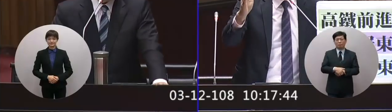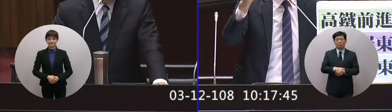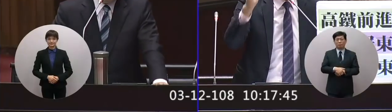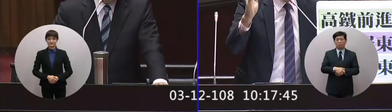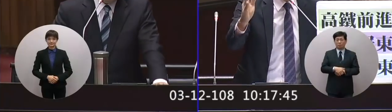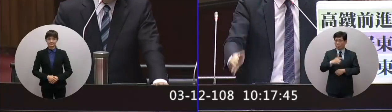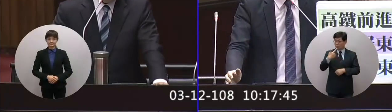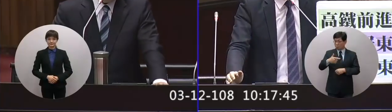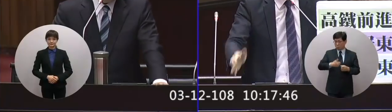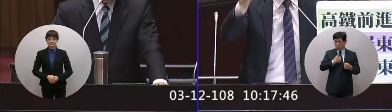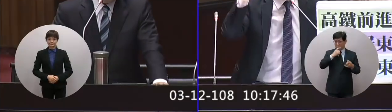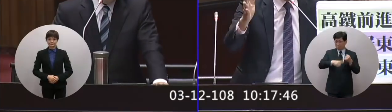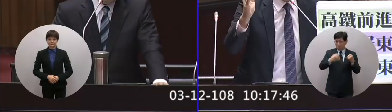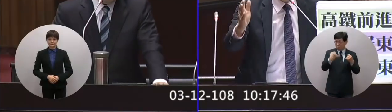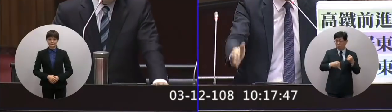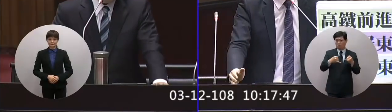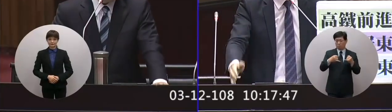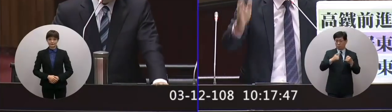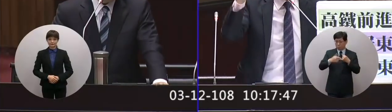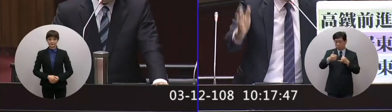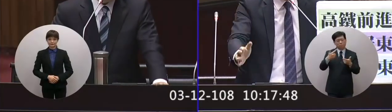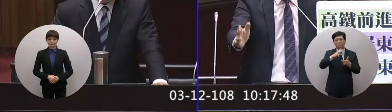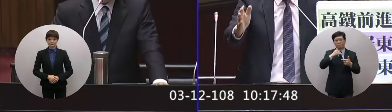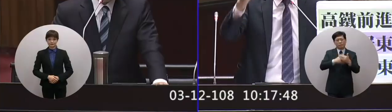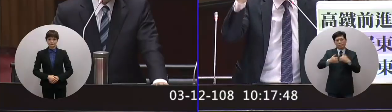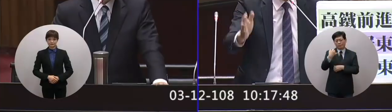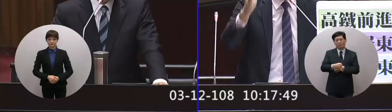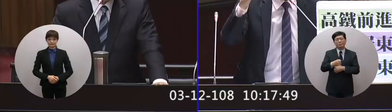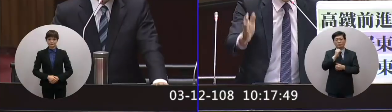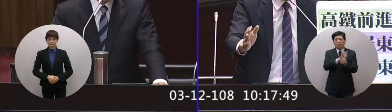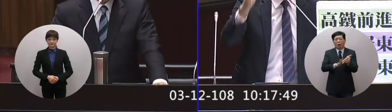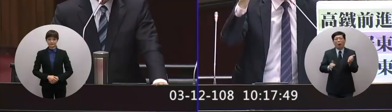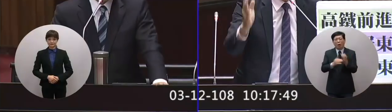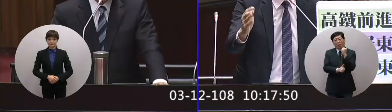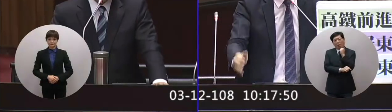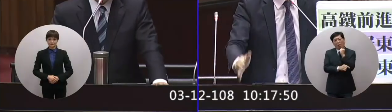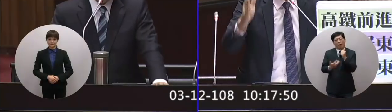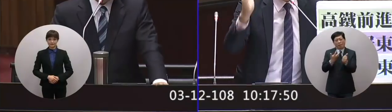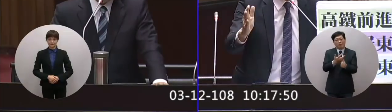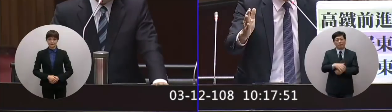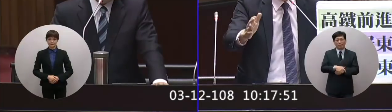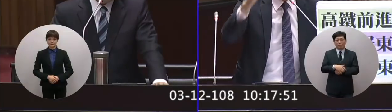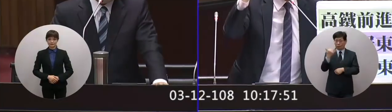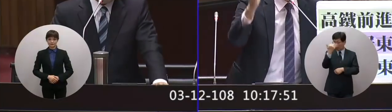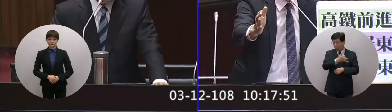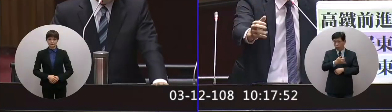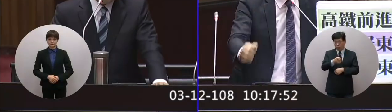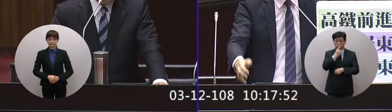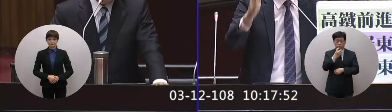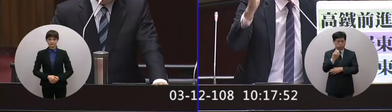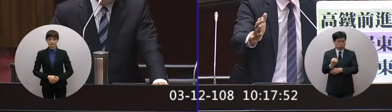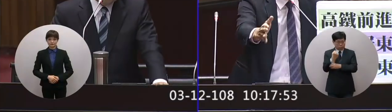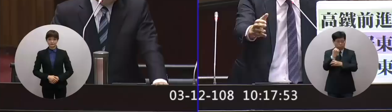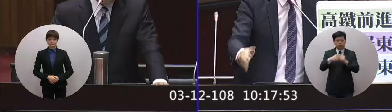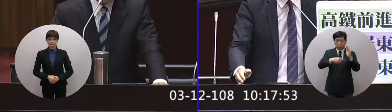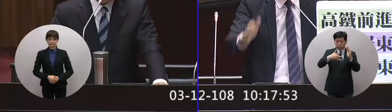所以不是好處定案對是因為交通不方便所以才輪到最後一棒來辦燈會沒想到在中央